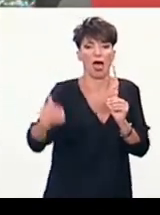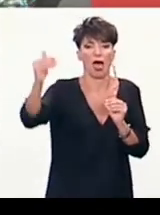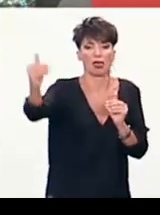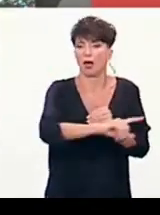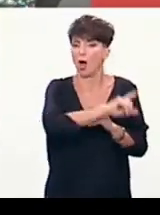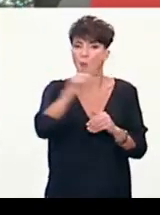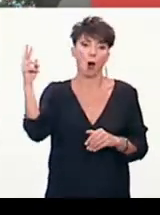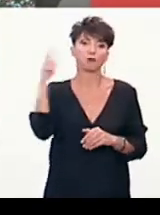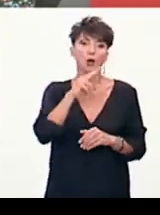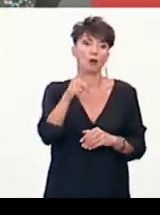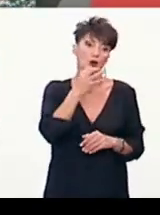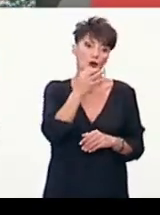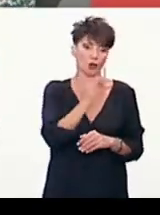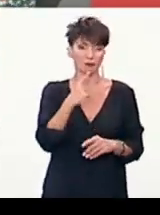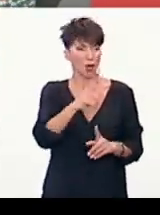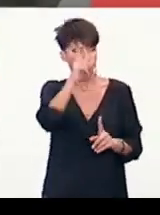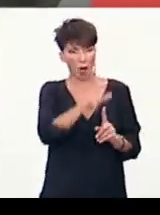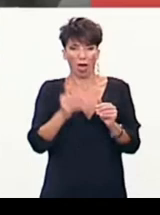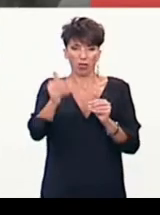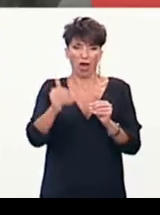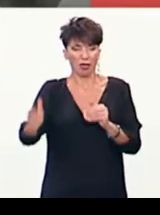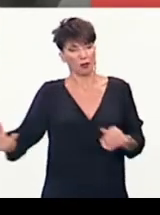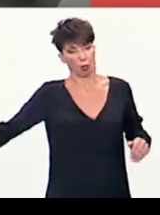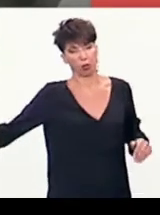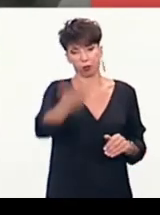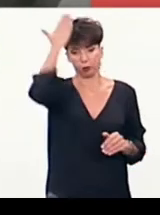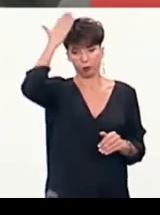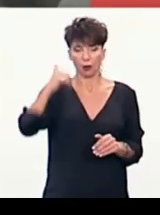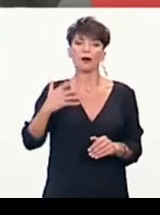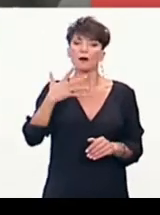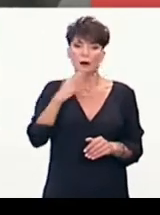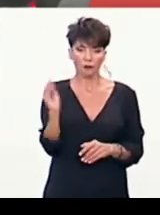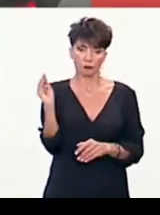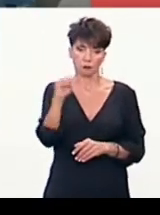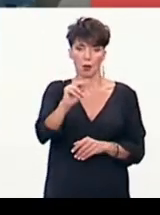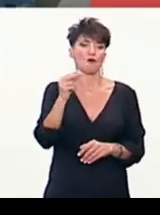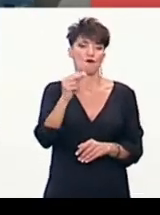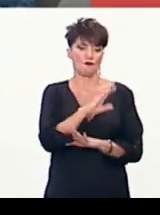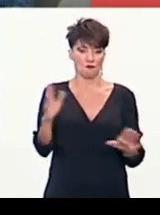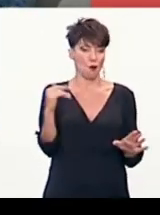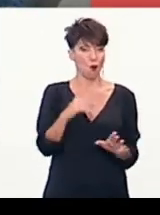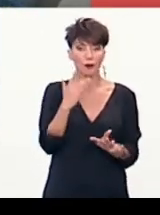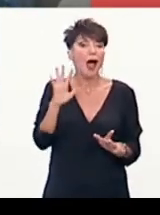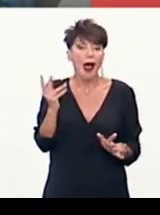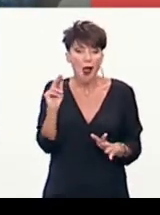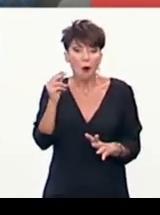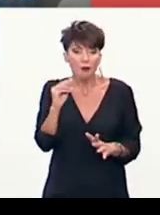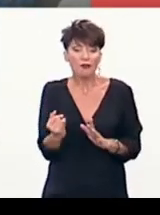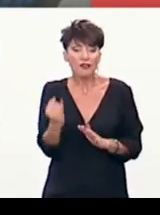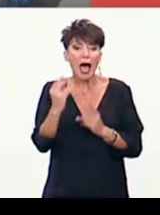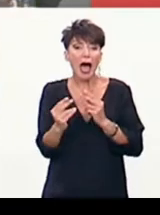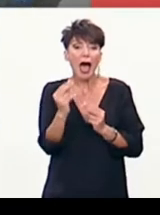Ο Εντι Ράμα απειλεί να καθερέσει τον Αλβανό Πρόεδρο. Φέρνει εκτάκτος το θέμα στην Βουλή, από την οποία έχουν παρετηθεί οι βουλευτές της